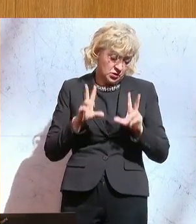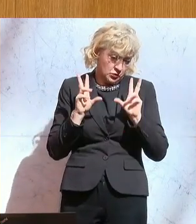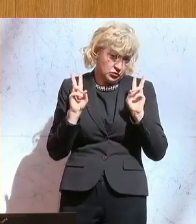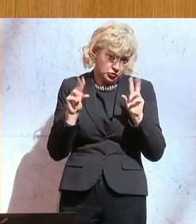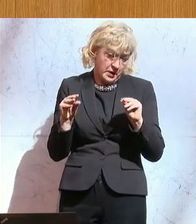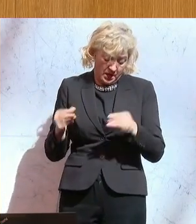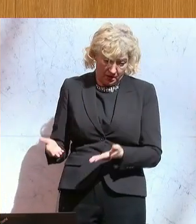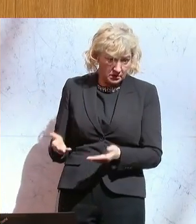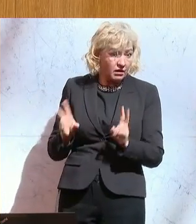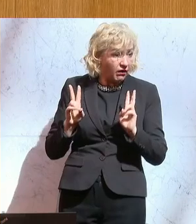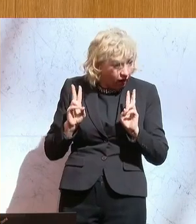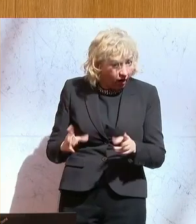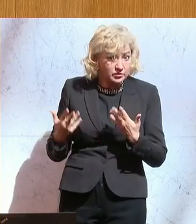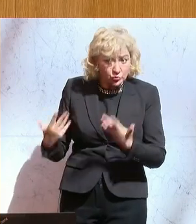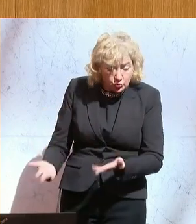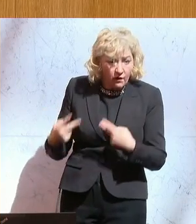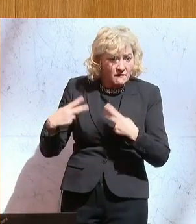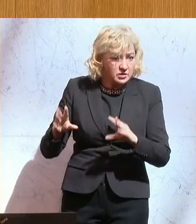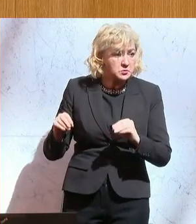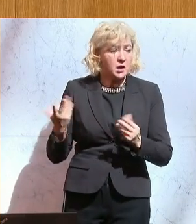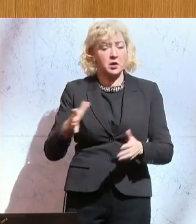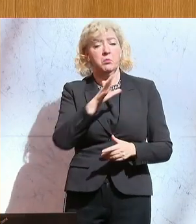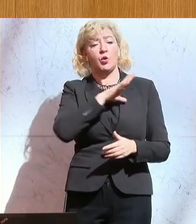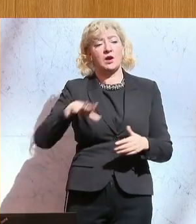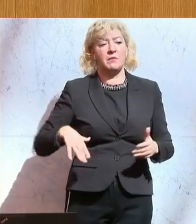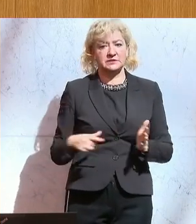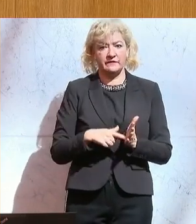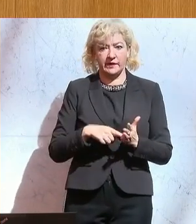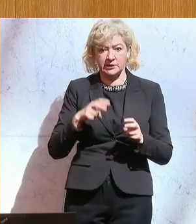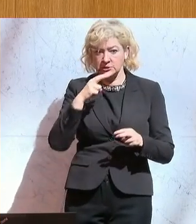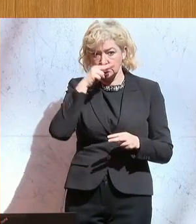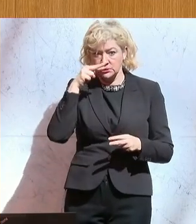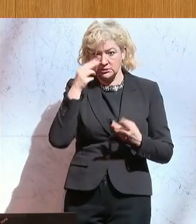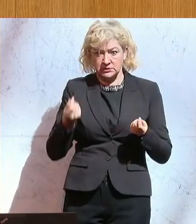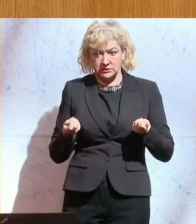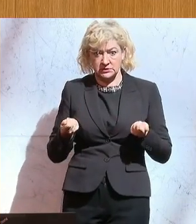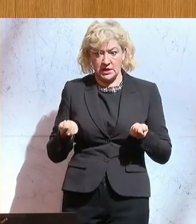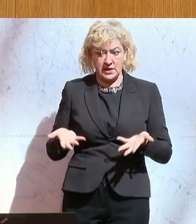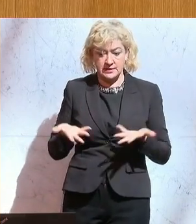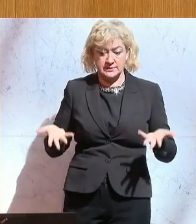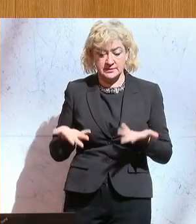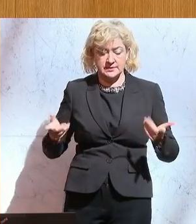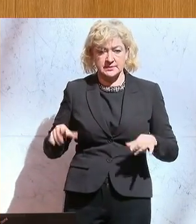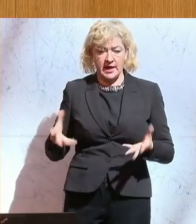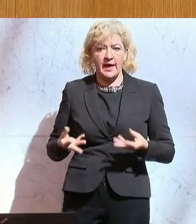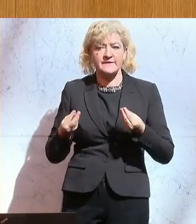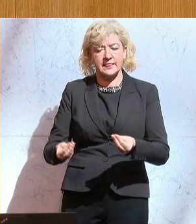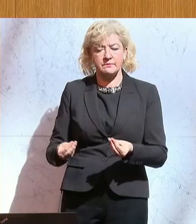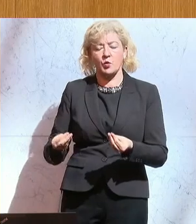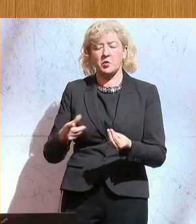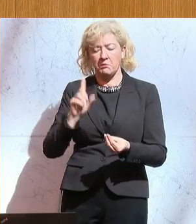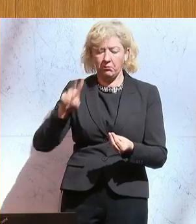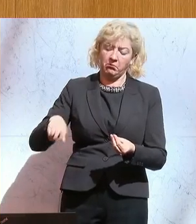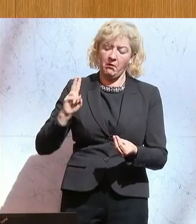ob es wirklich so weitergehen kann, Bürgermeister oft auch aus Profitgier und sonstigen, dass man einfach diese Widmungen frei vornehmen